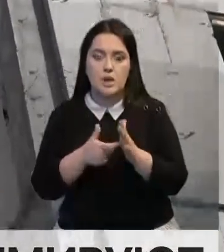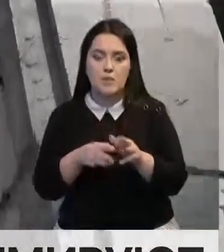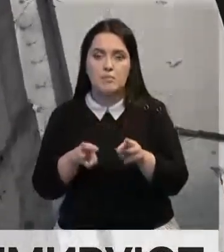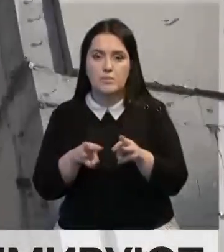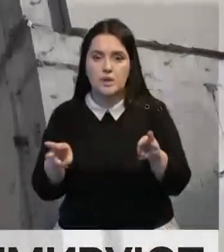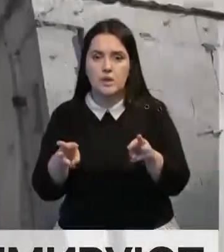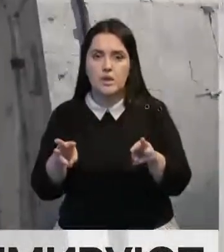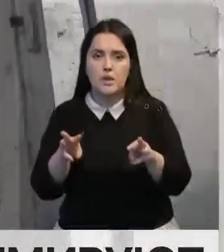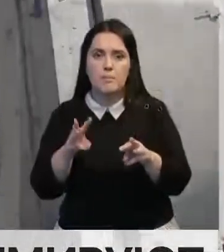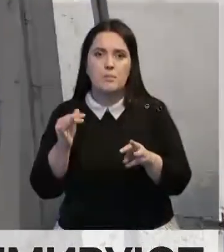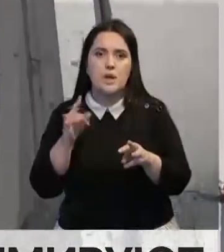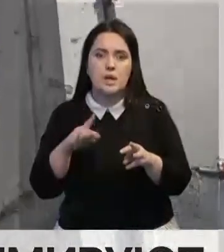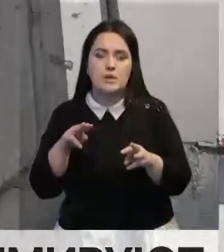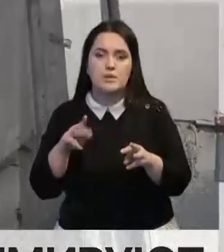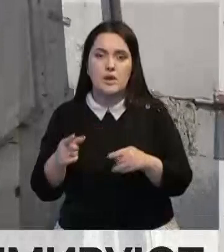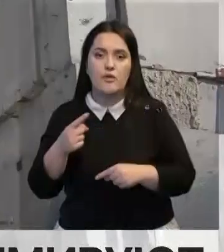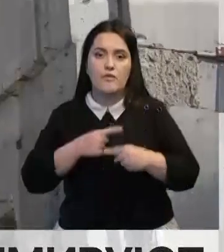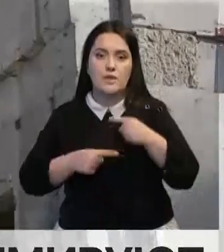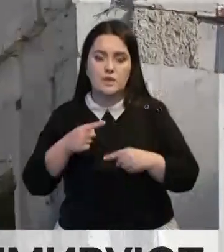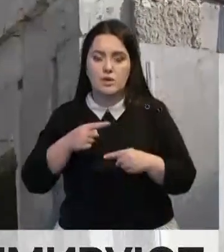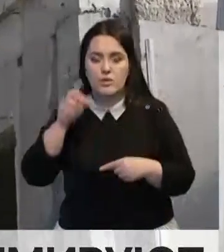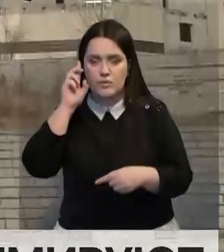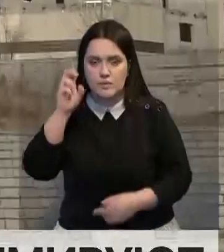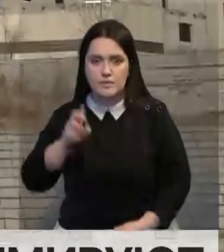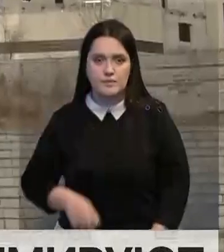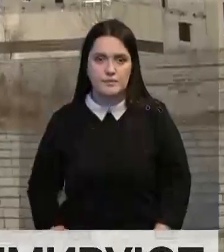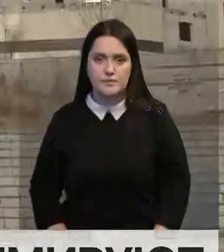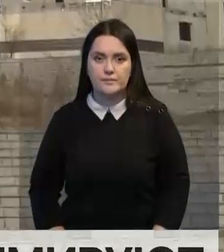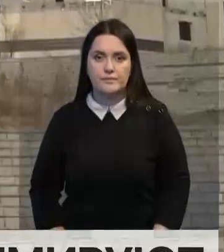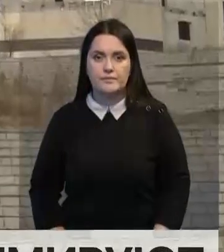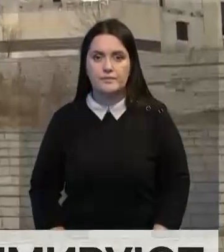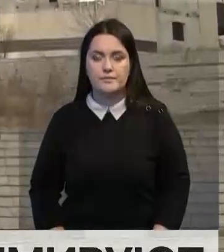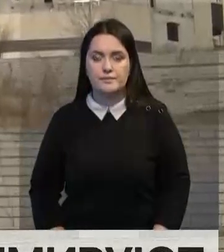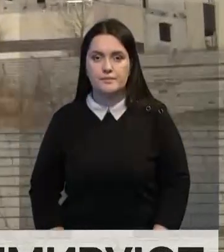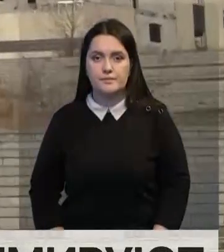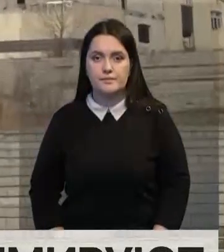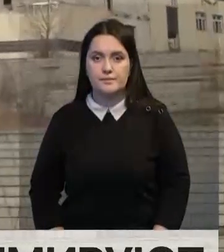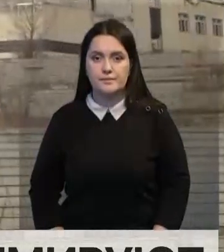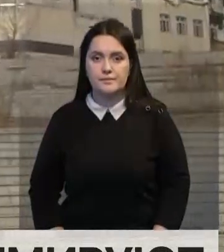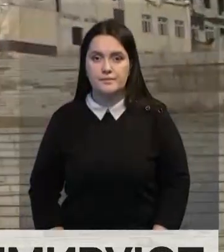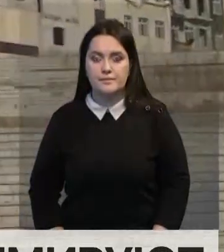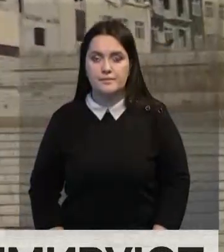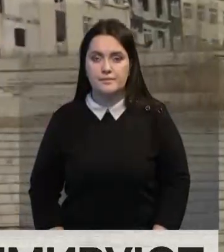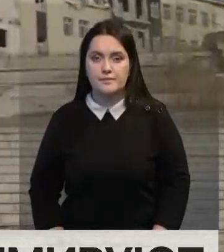идет о сотне миллиардов тенге, возвращенных в казну. Вячеслав Петлугин и Дмитрий Пыхтин. Усть-Каменогорск. Хабар-24. Продолжение следует.